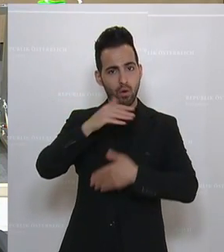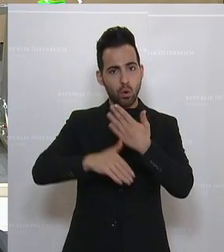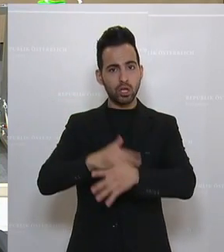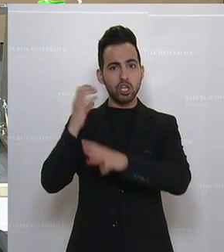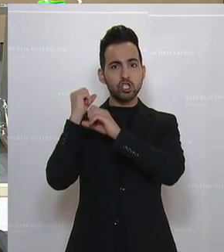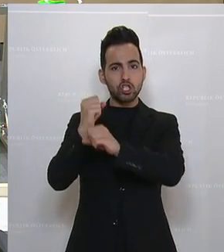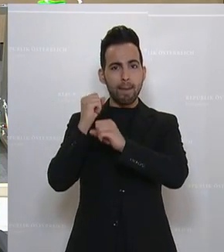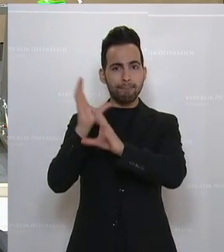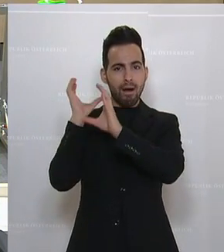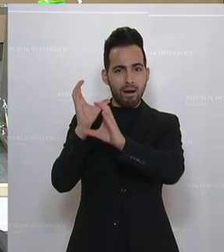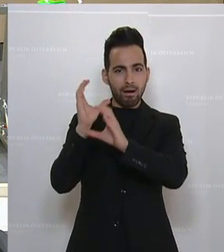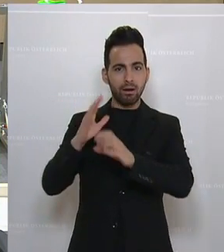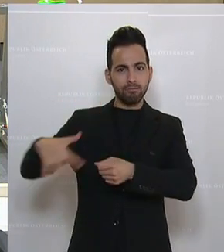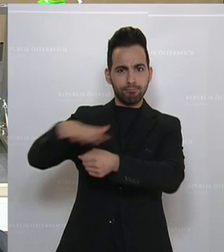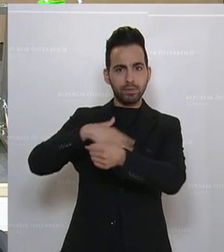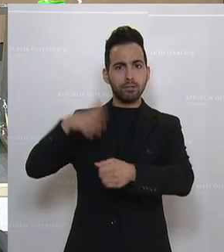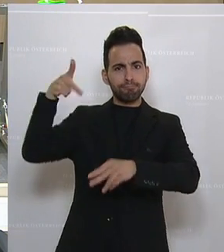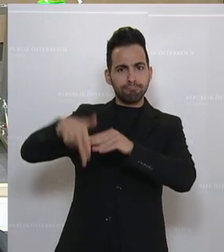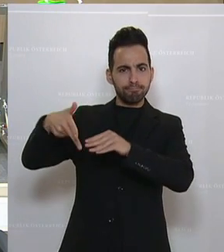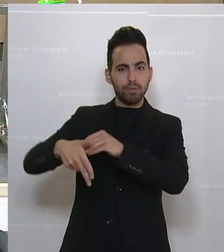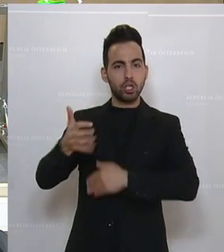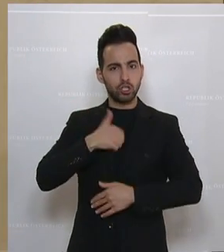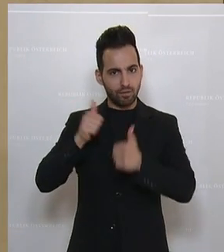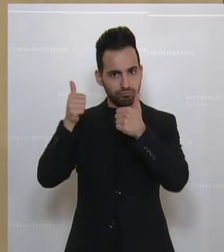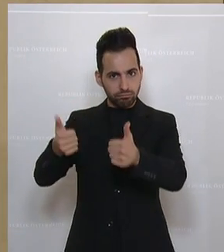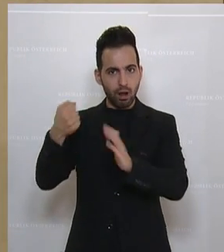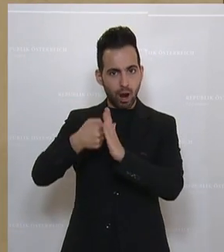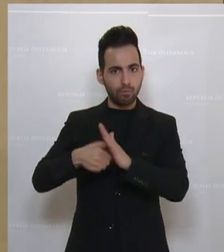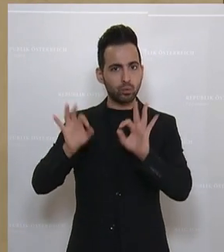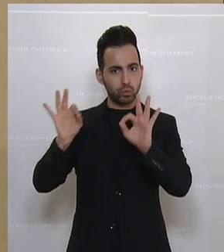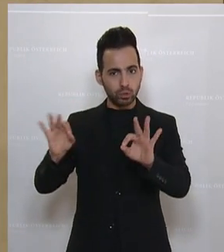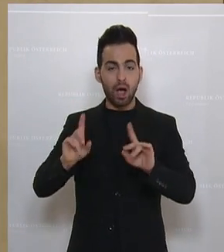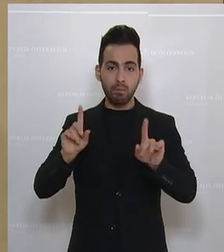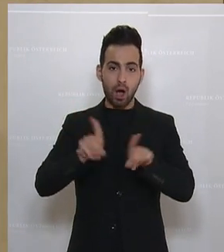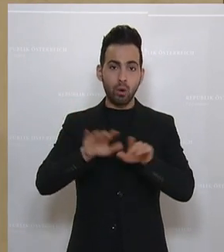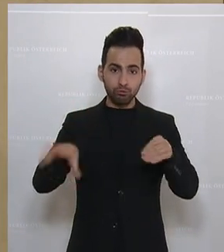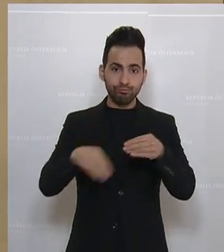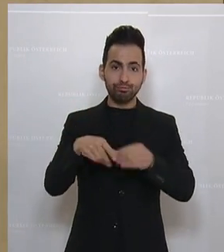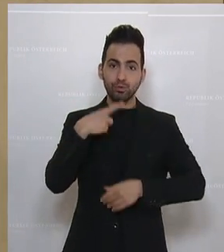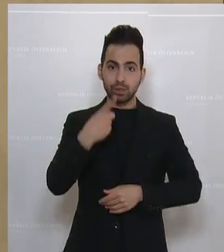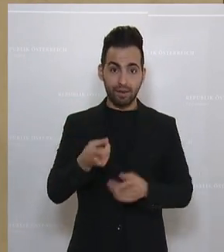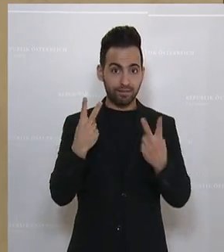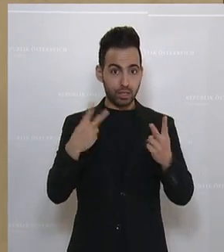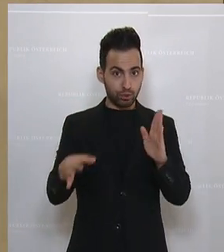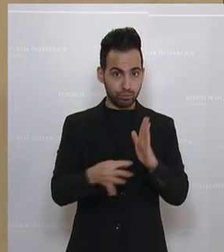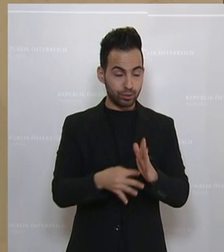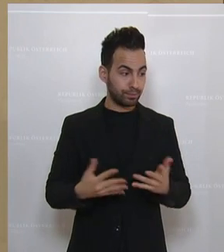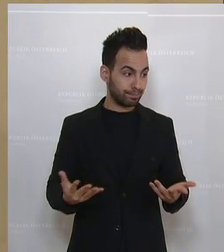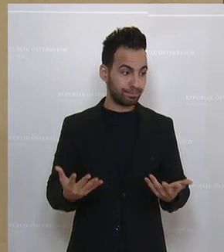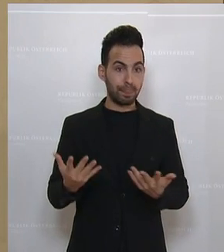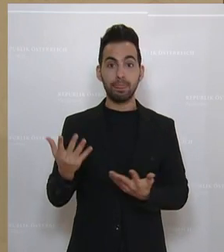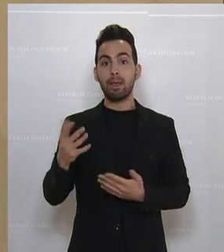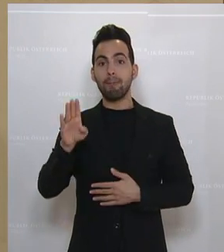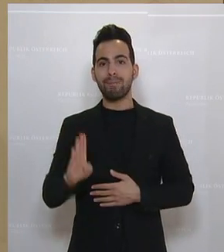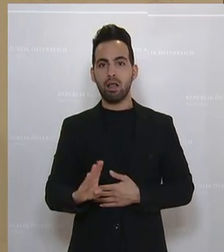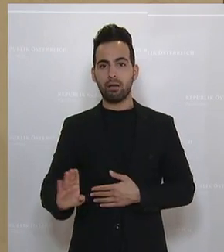Schlepperunwesen gelungen sind. Aber man muss schon auch sagen, und das ist jetzt auch ein wichtiger Punkt, es kommt zu der Situation